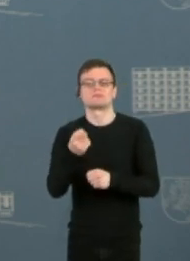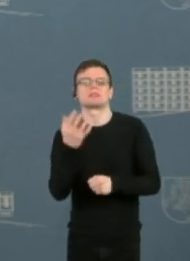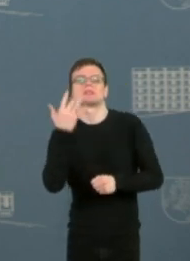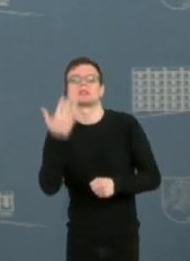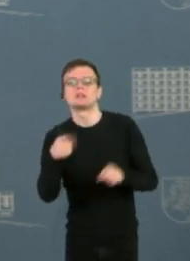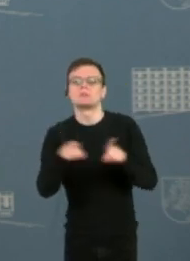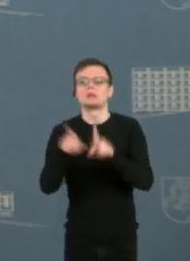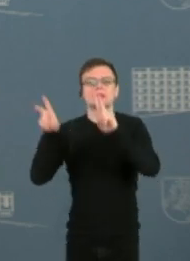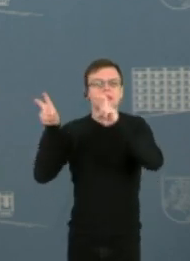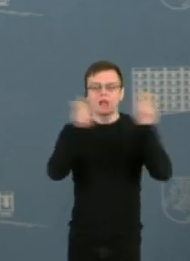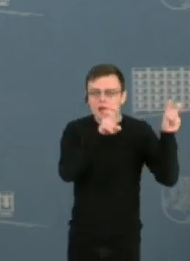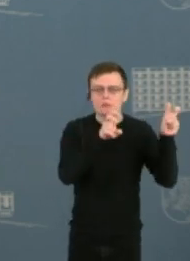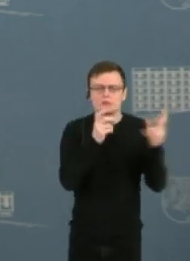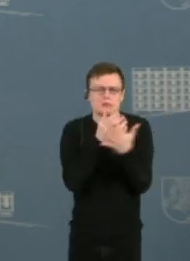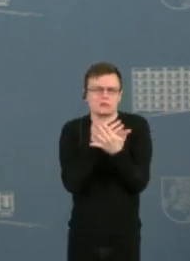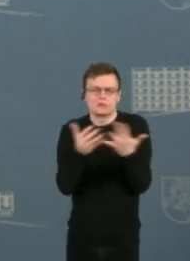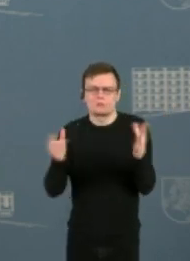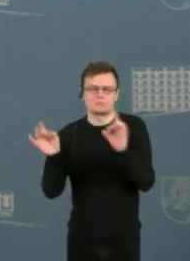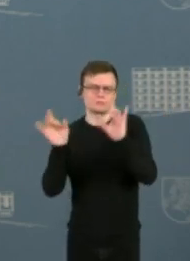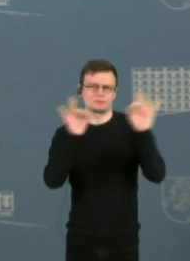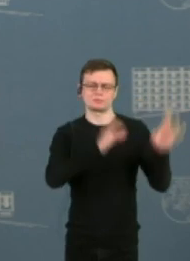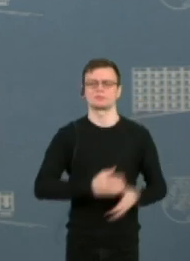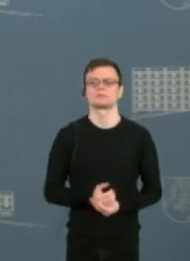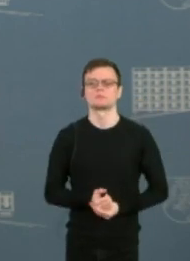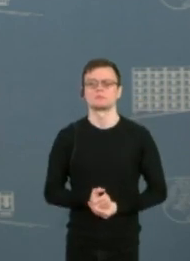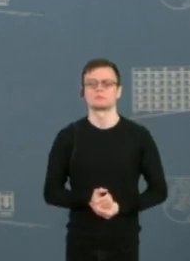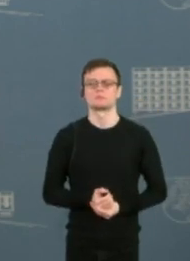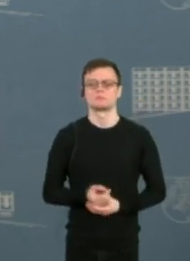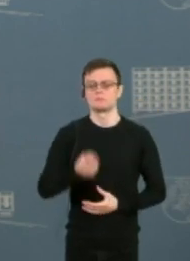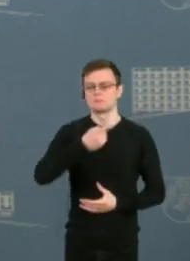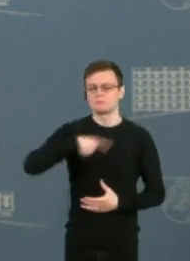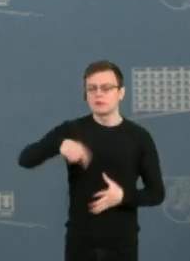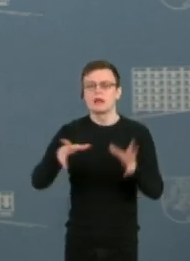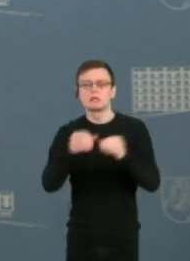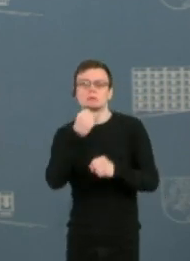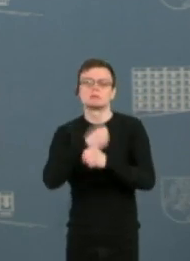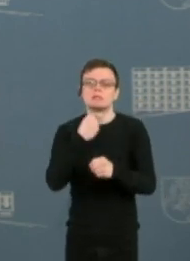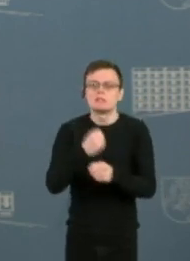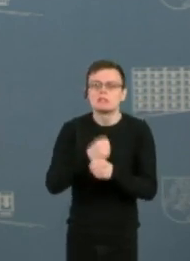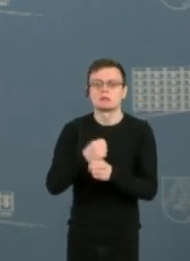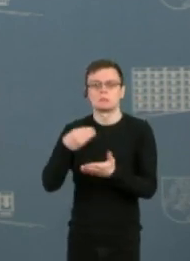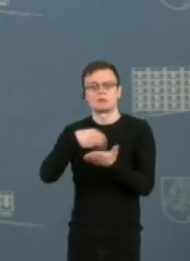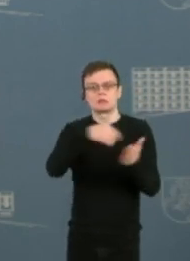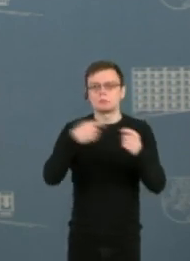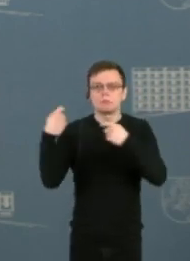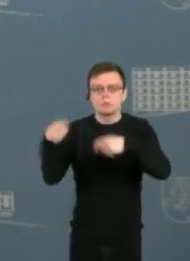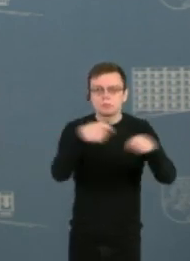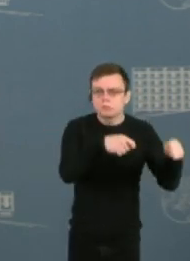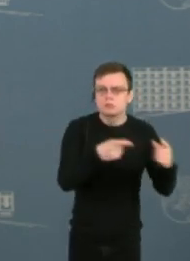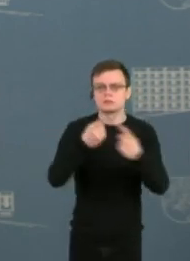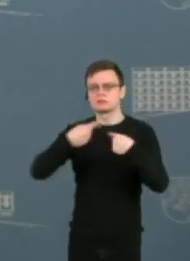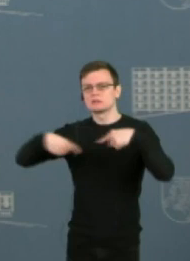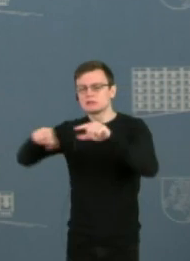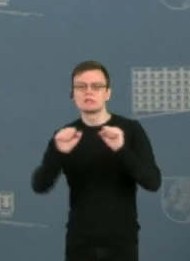ir temos yra labai įvairios. Mes bendradarbiaujame prie kybos rytyje, gynybos rytyje,